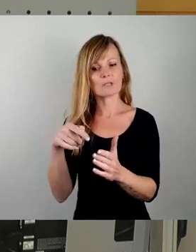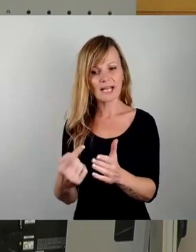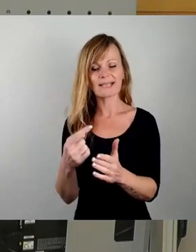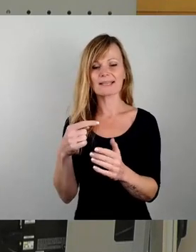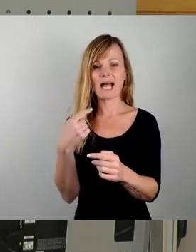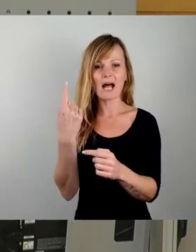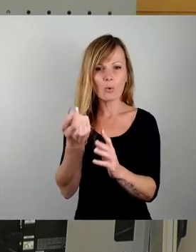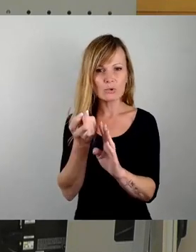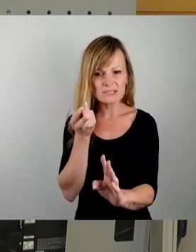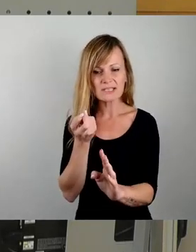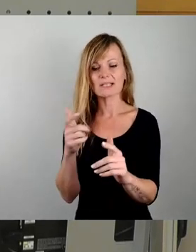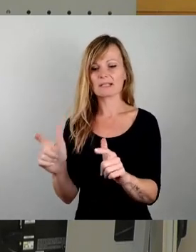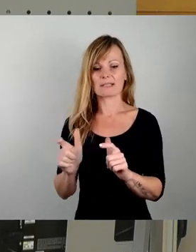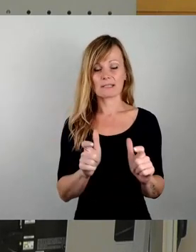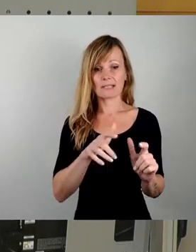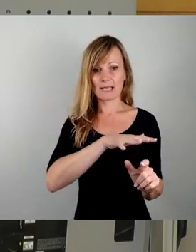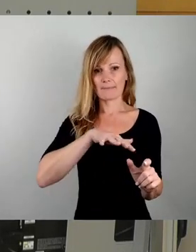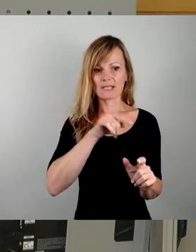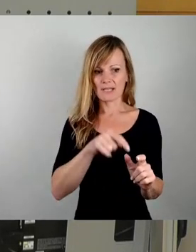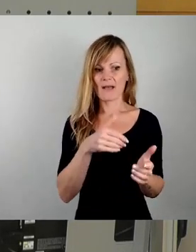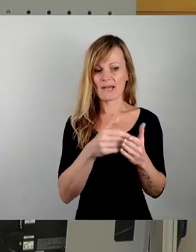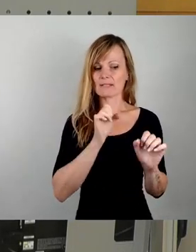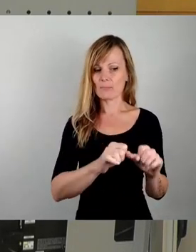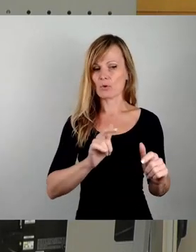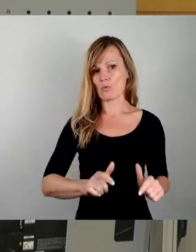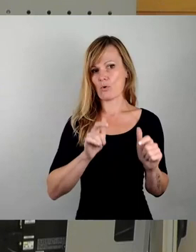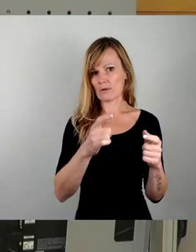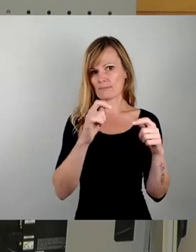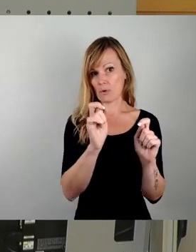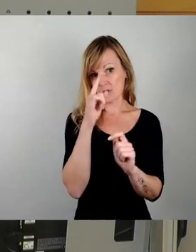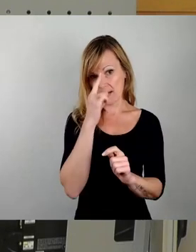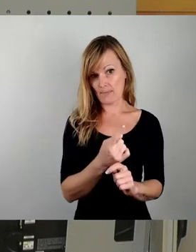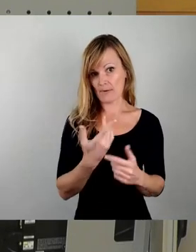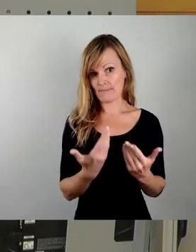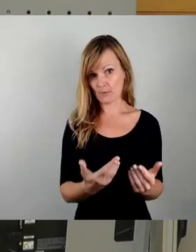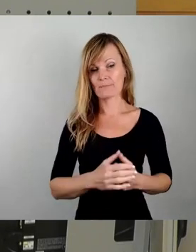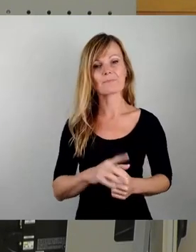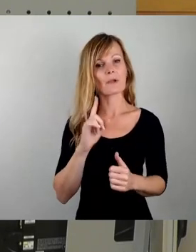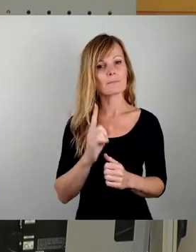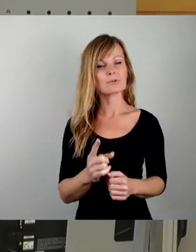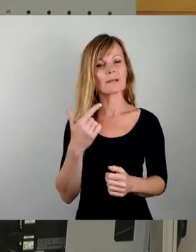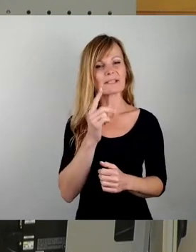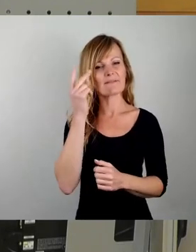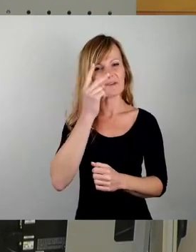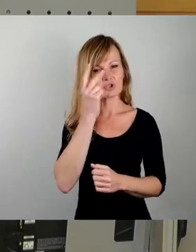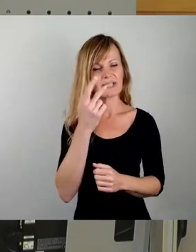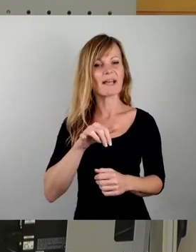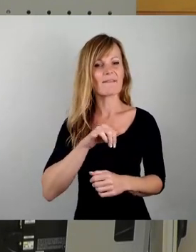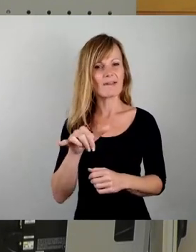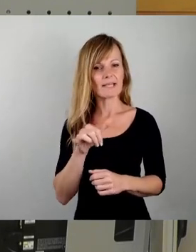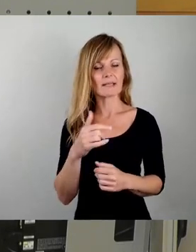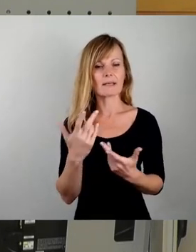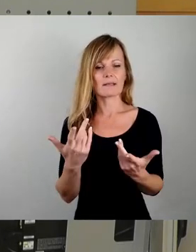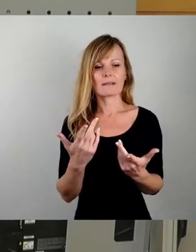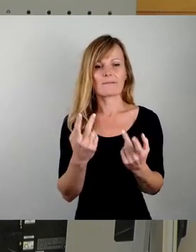wo eine weitere Entwicklung von Hochhäusern auch denkbar ist. Und man muss ein Stück weit ja auch mal verstehen, welche Relevanz dieses Konzept